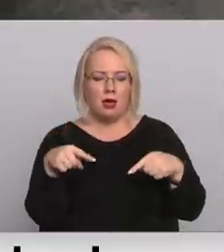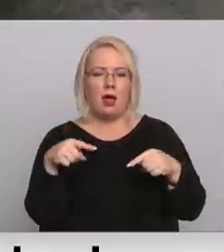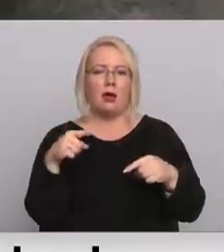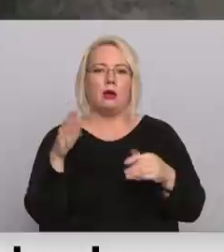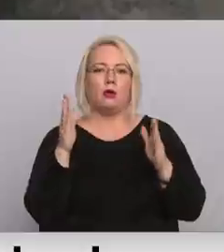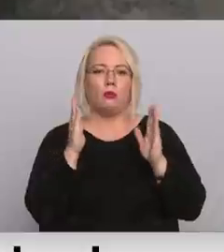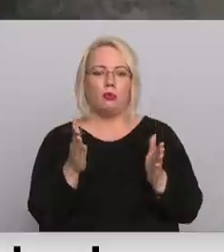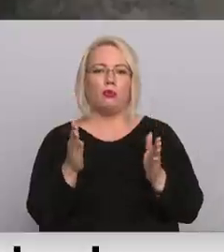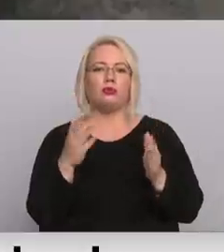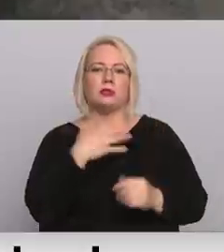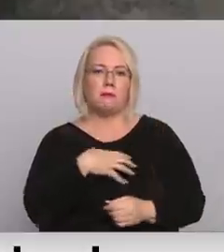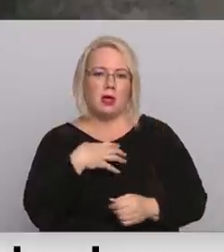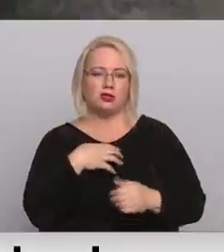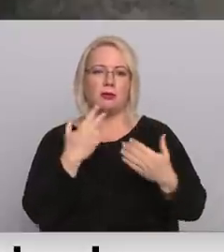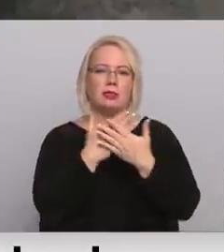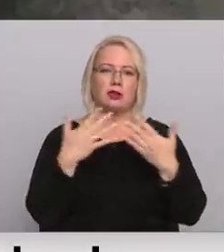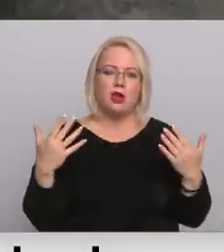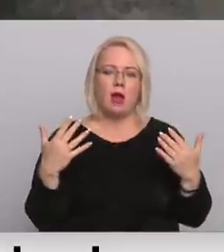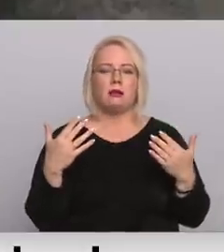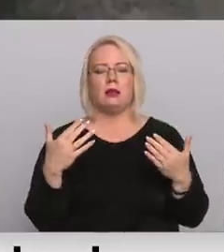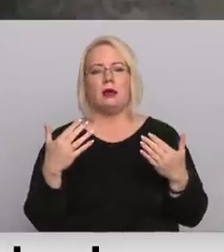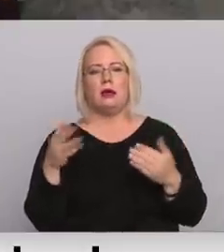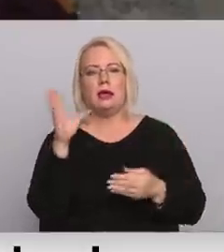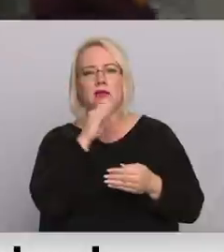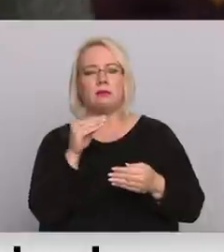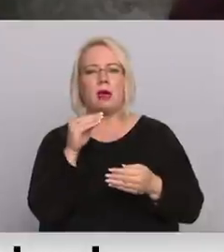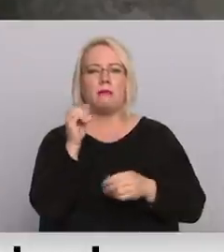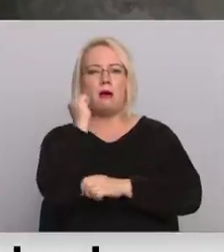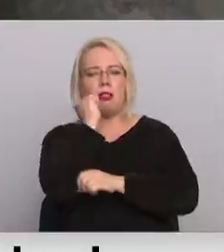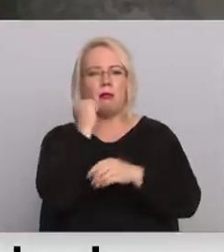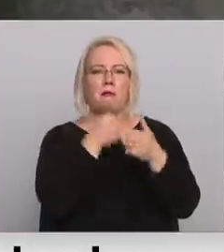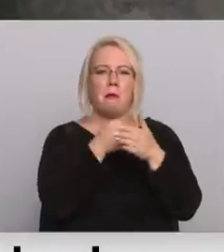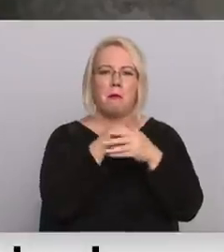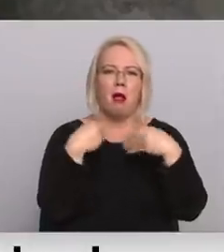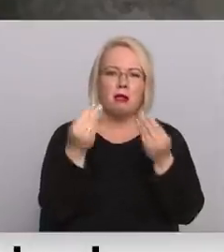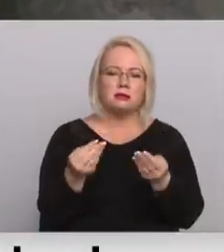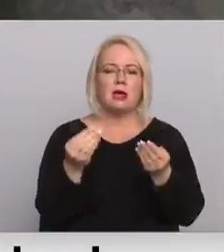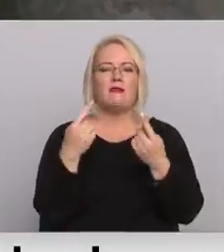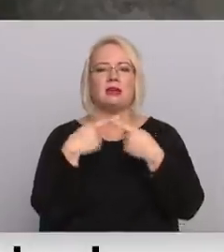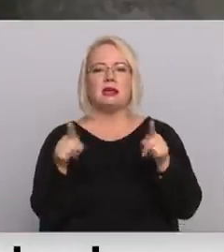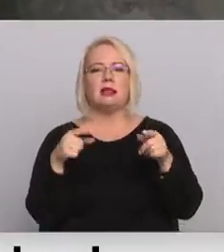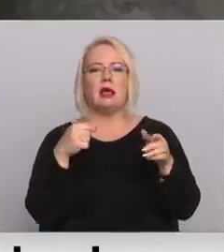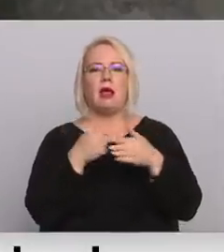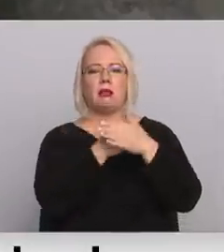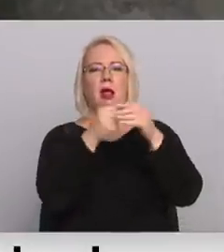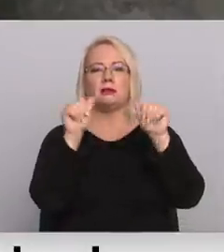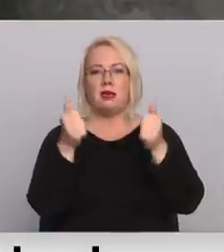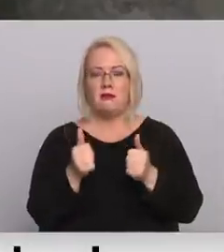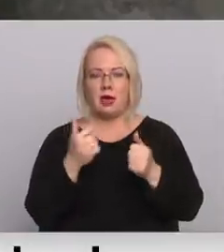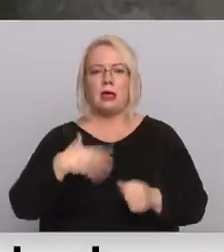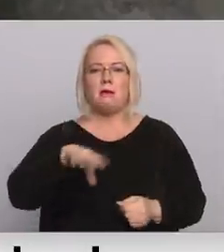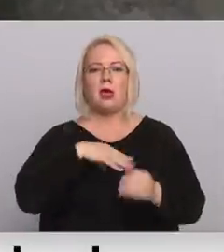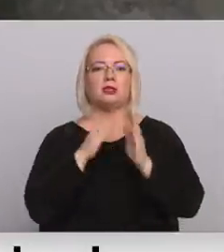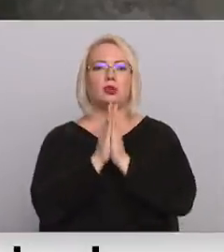redzami, ka būs nepieciešami dažādi iespējams dīkstāvis, pabalstu iespējams citā atbalsta veidi. Mēs lūdzām